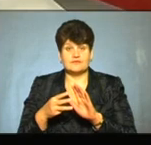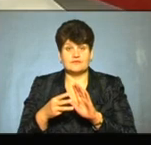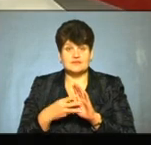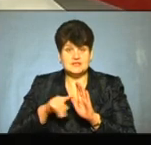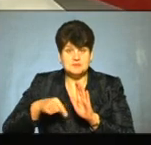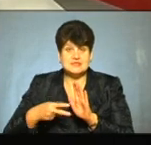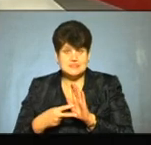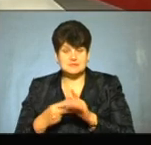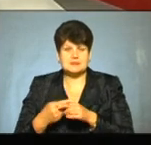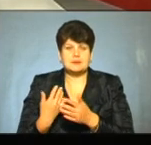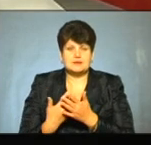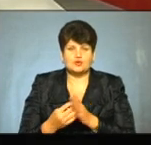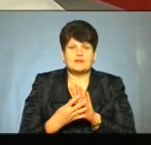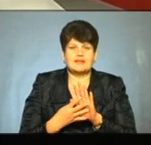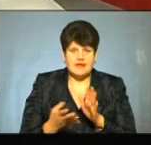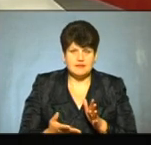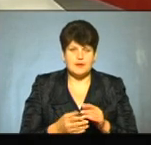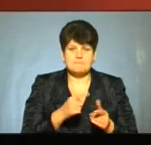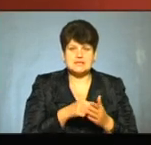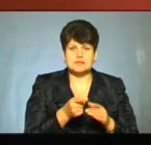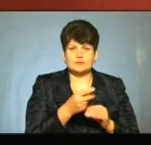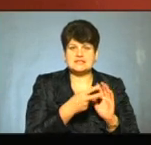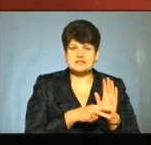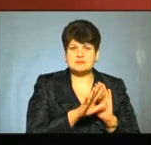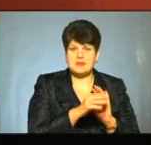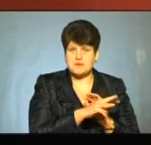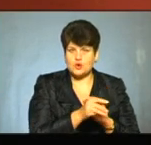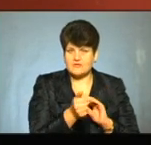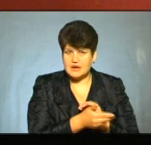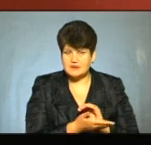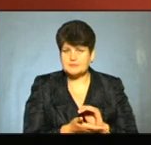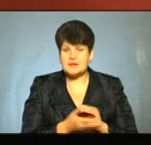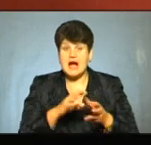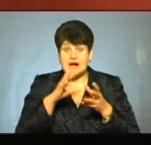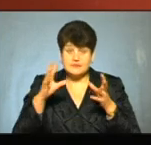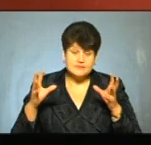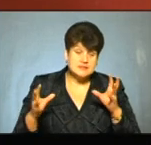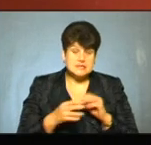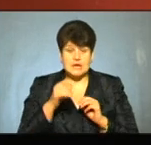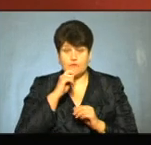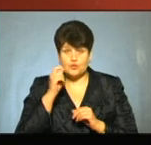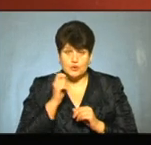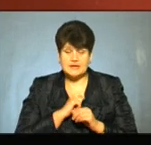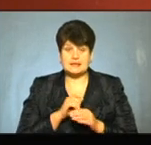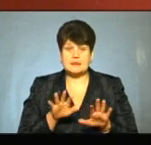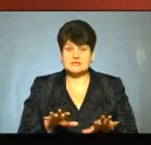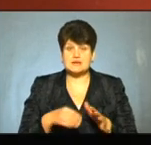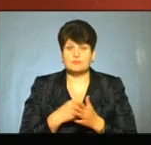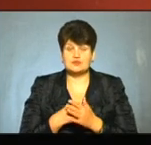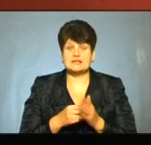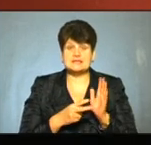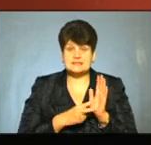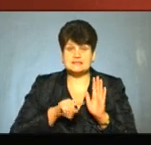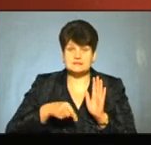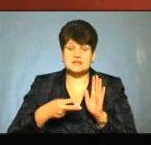майже 9 мільйонів гривень, для міста Тернополя – це 75 мільйонів гривень, а взагалі в Україні для місцевих бюджетів